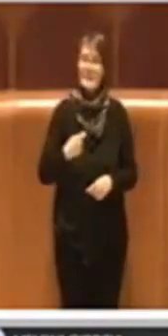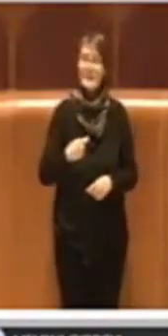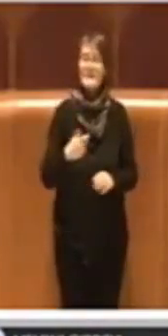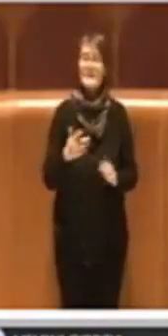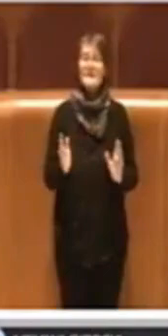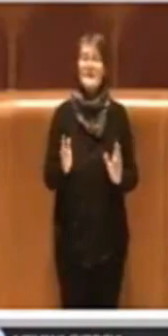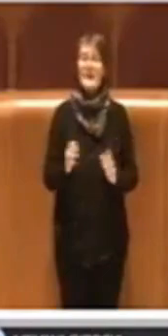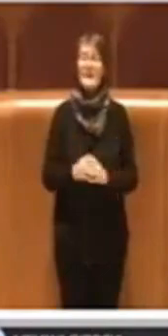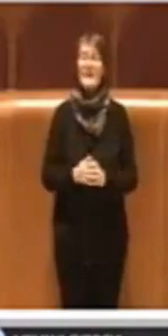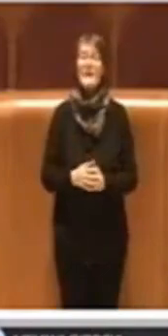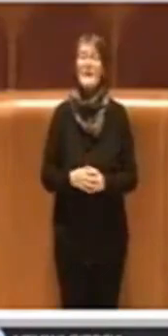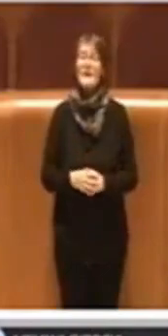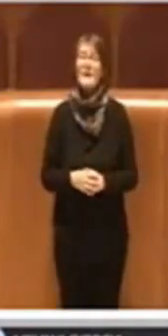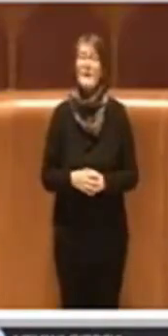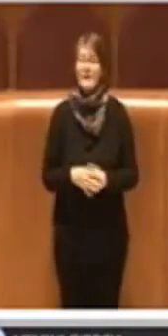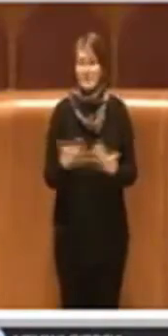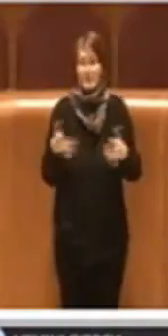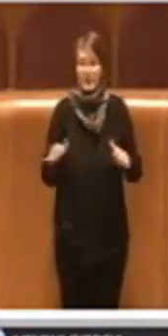ho terminato.